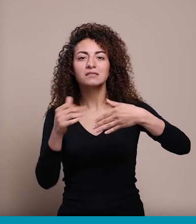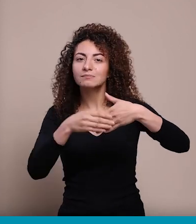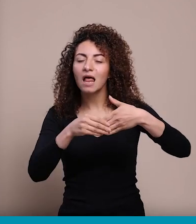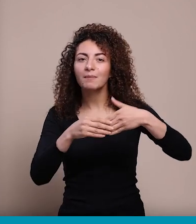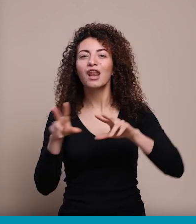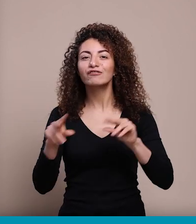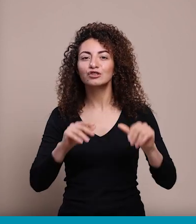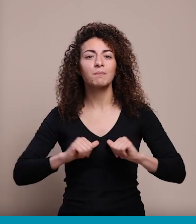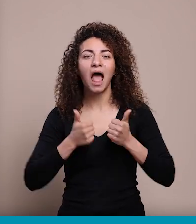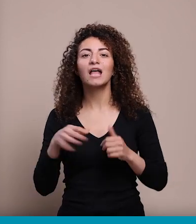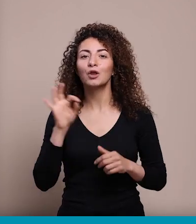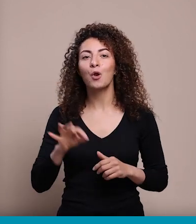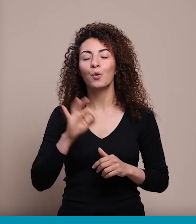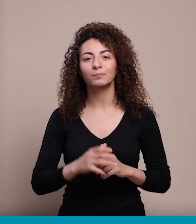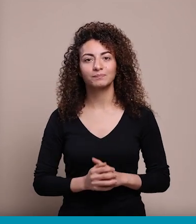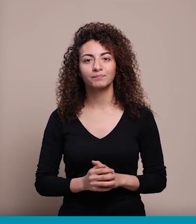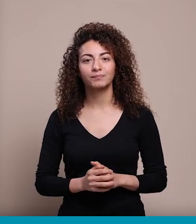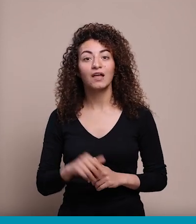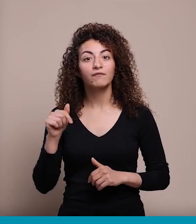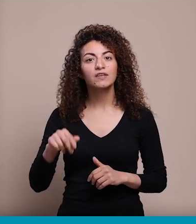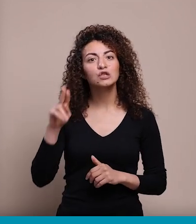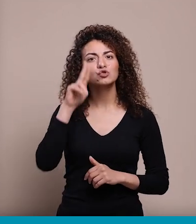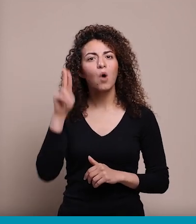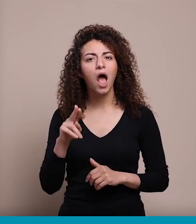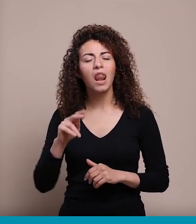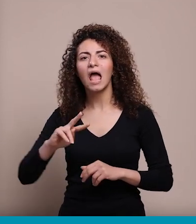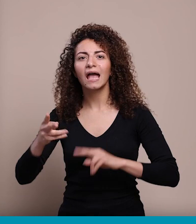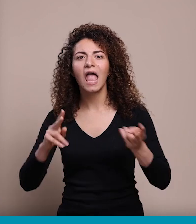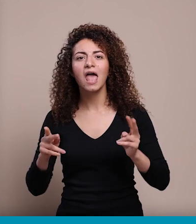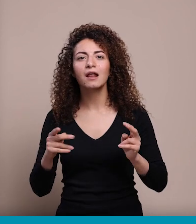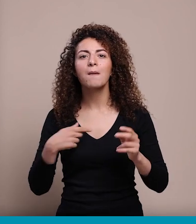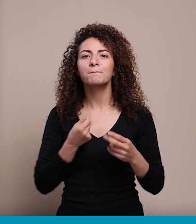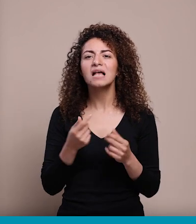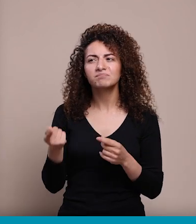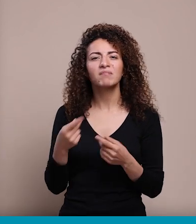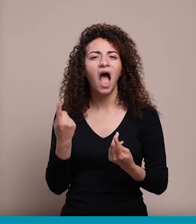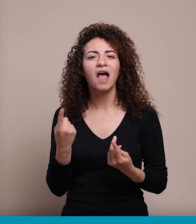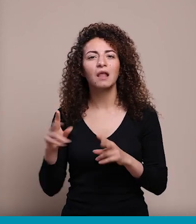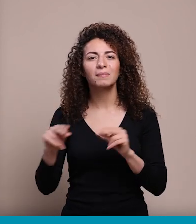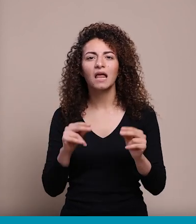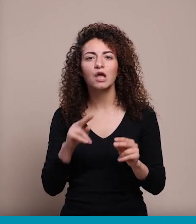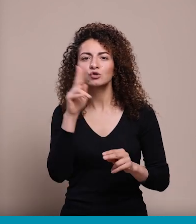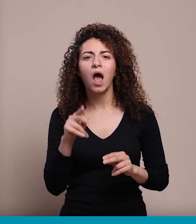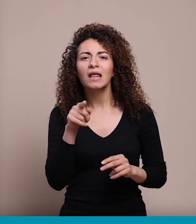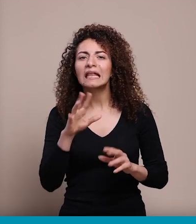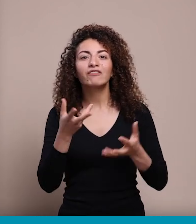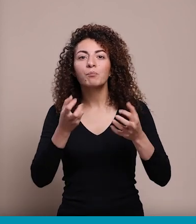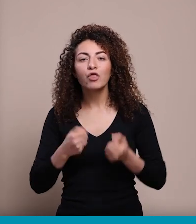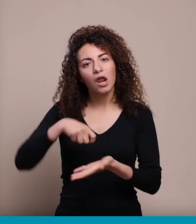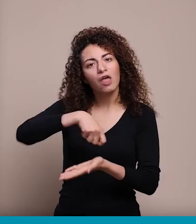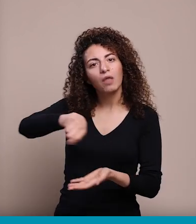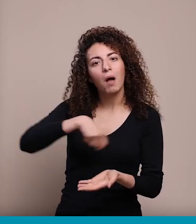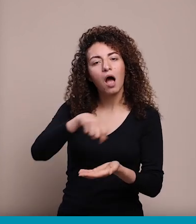متل بالواقع نفس الشي في أسئلة تانية بتكون شوي أصبط يعني مثلا كيف تطبخي إنه باعتبارها